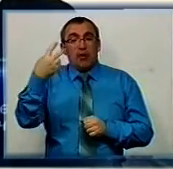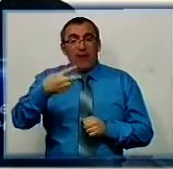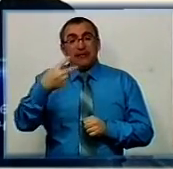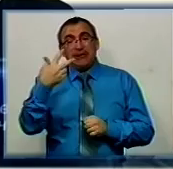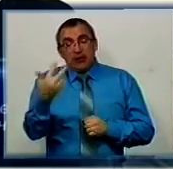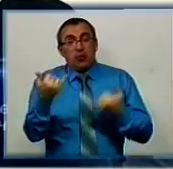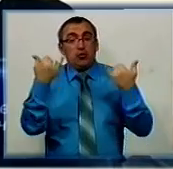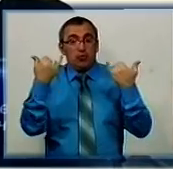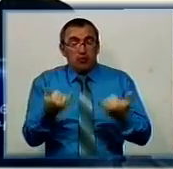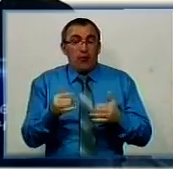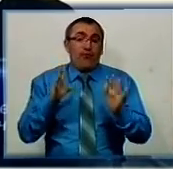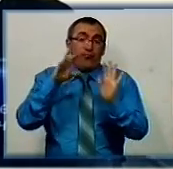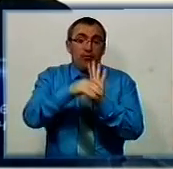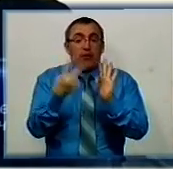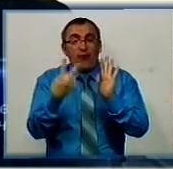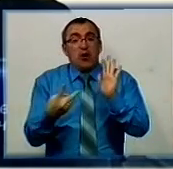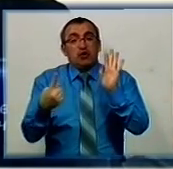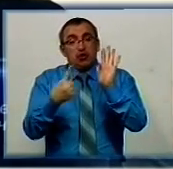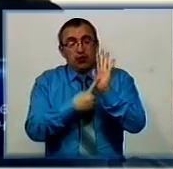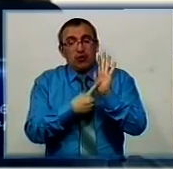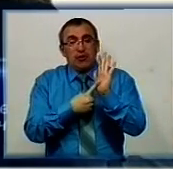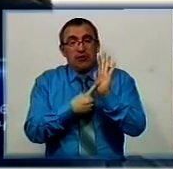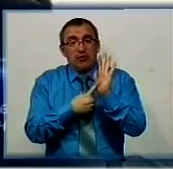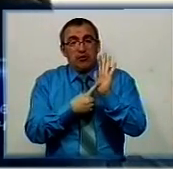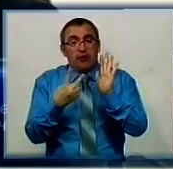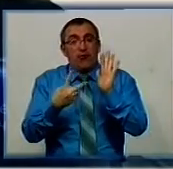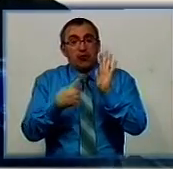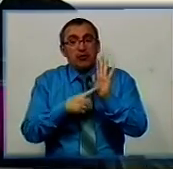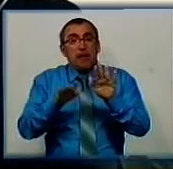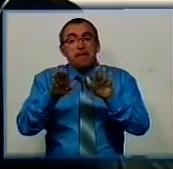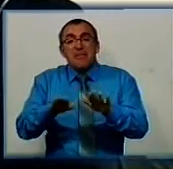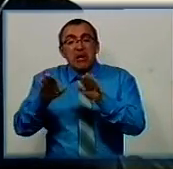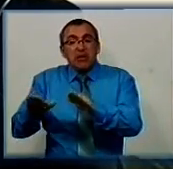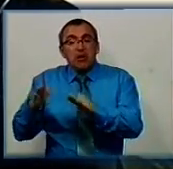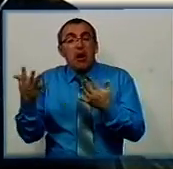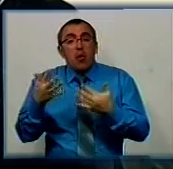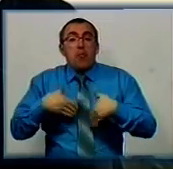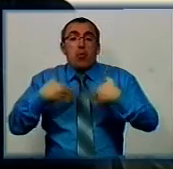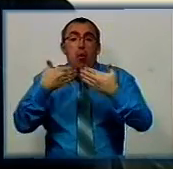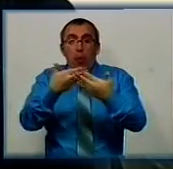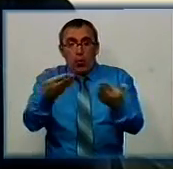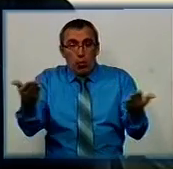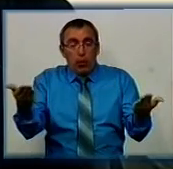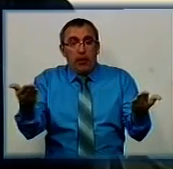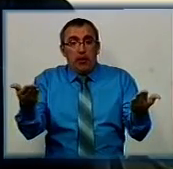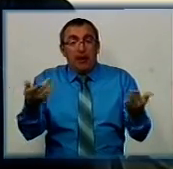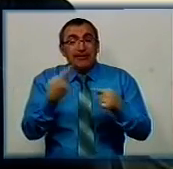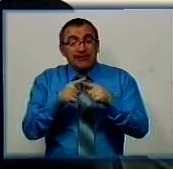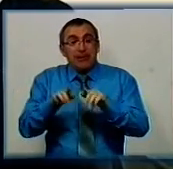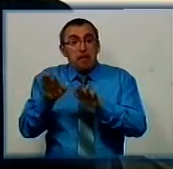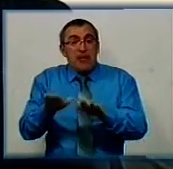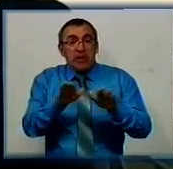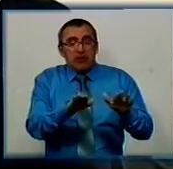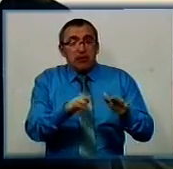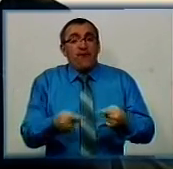На сьогодні ми включили 26 місця, які ми пропонуємо. Ці місця